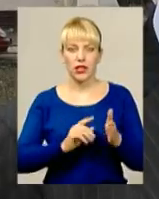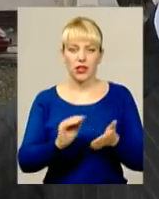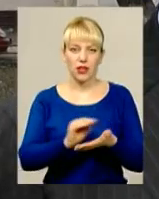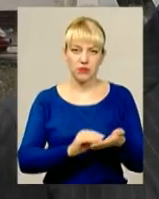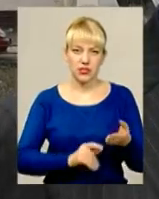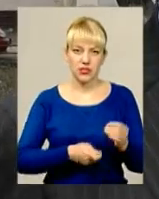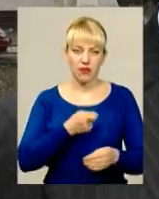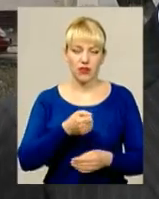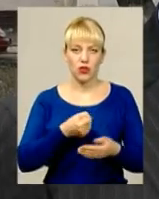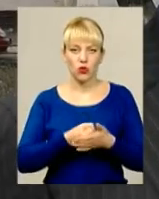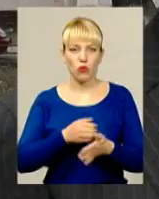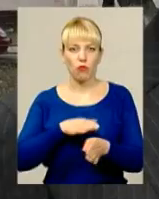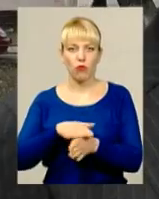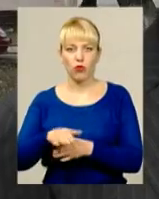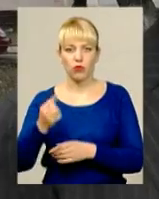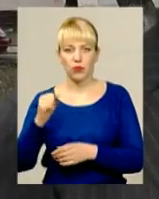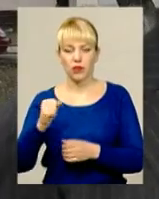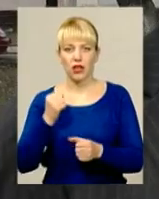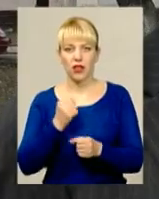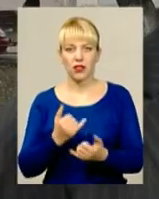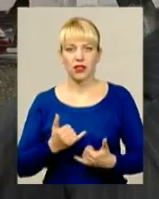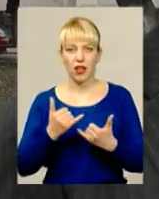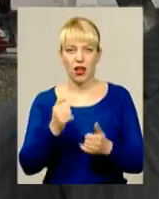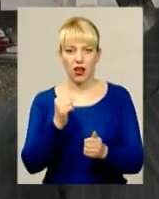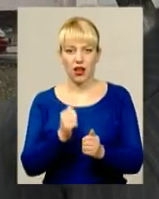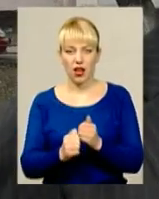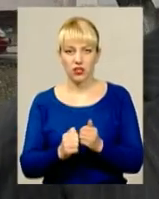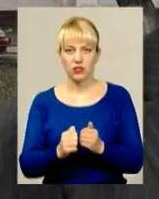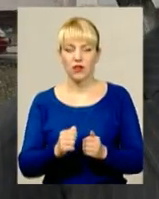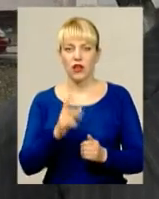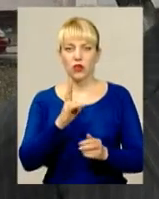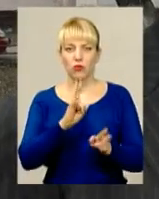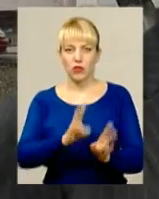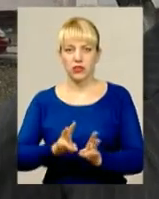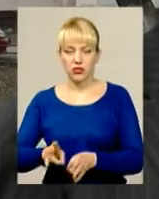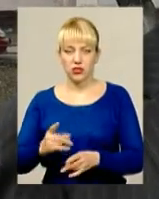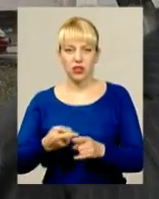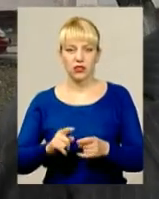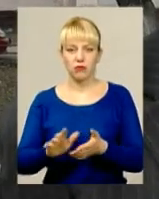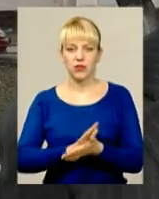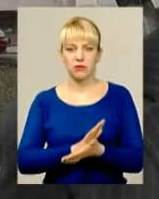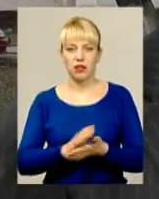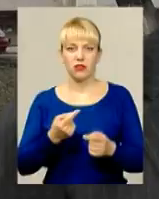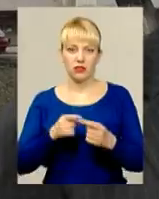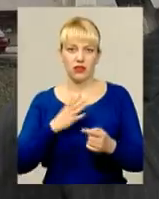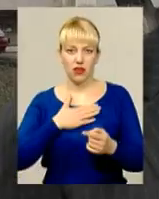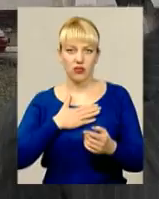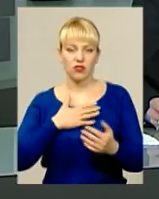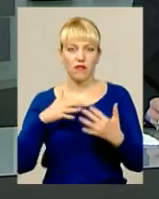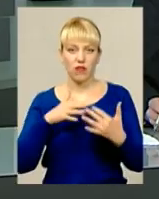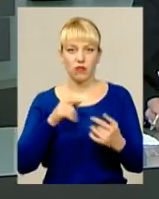результату кожному пострадавшому. Це все робиться для людей безплатно. Це наш фронт з Російською Федеранцією.